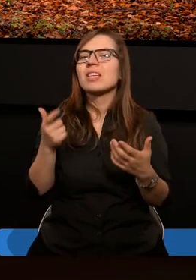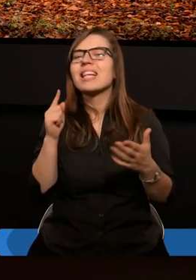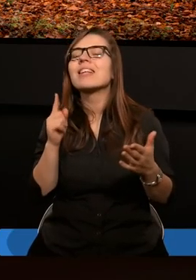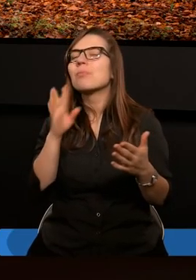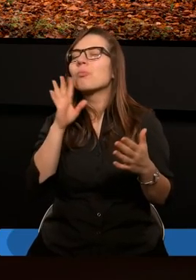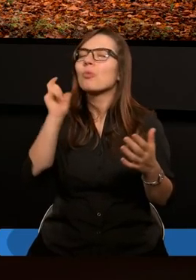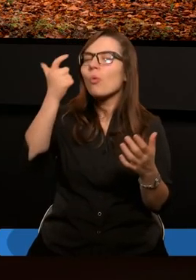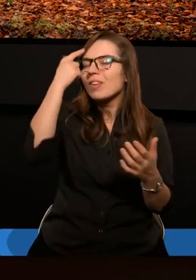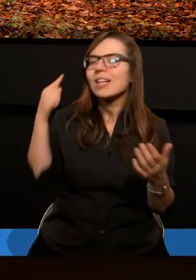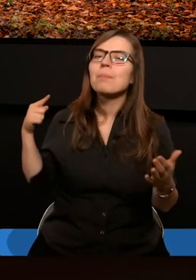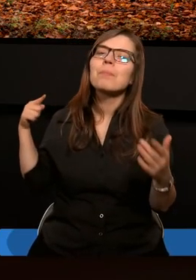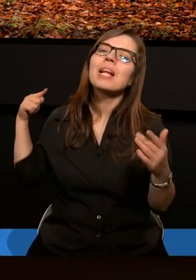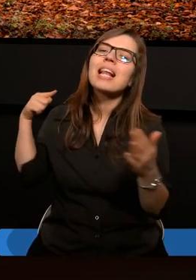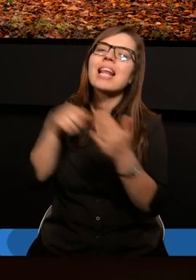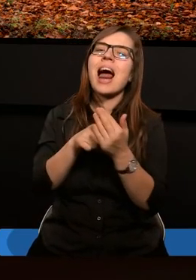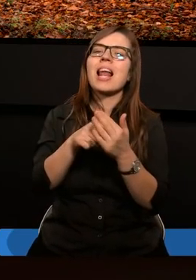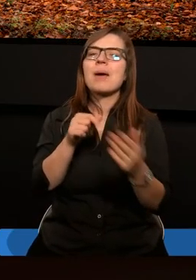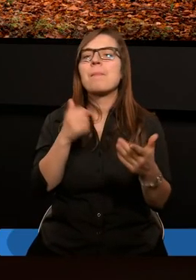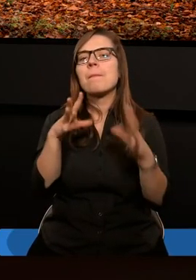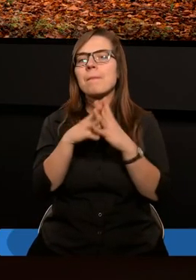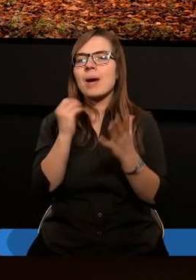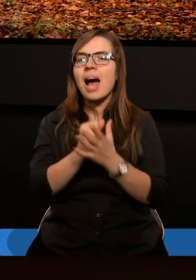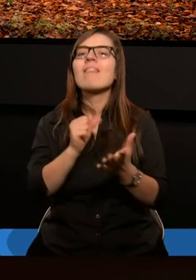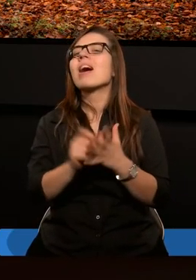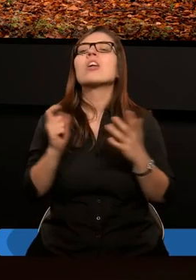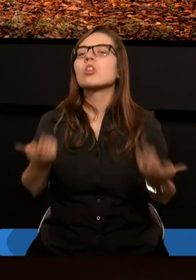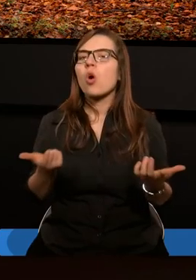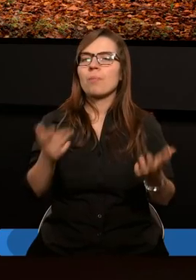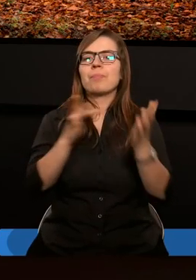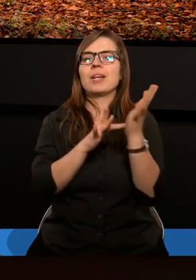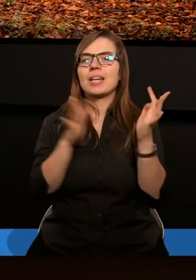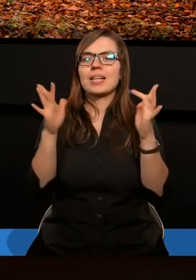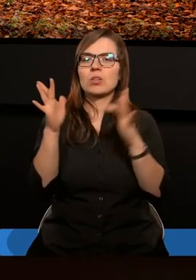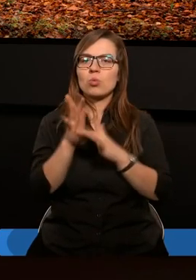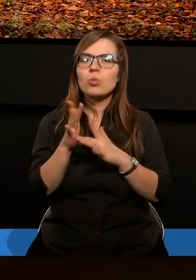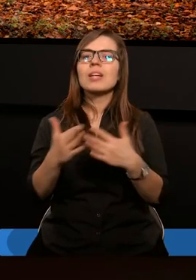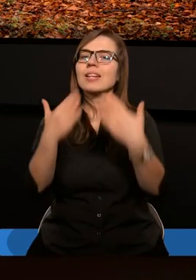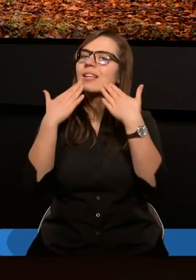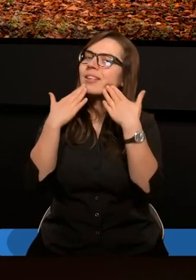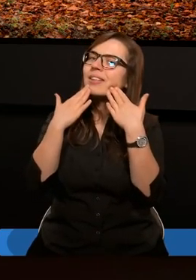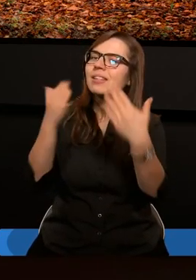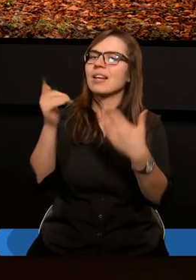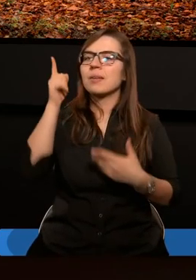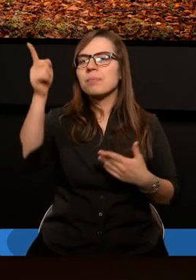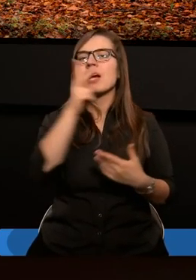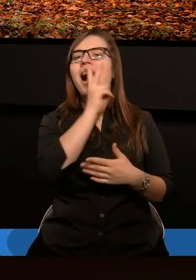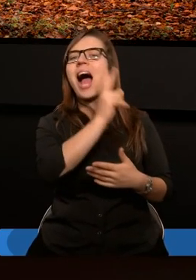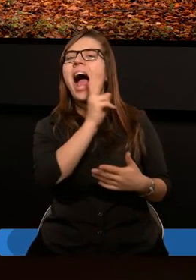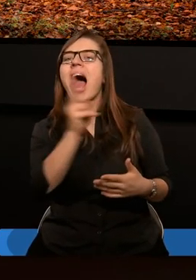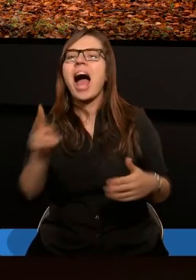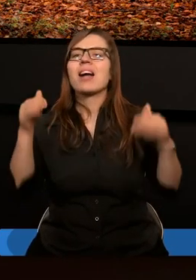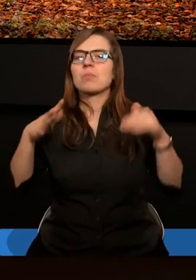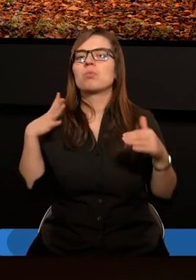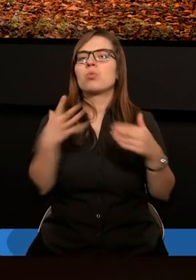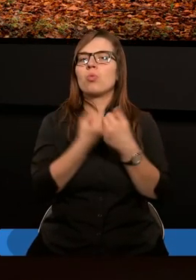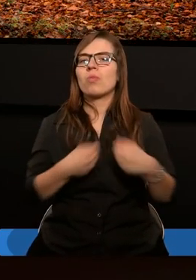co właściwie celem prawa jest Chrystus i dzięki niemu może być każdy usprawiedliwy,